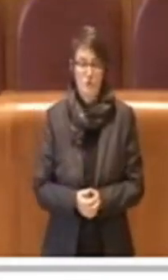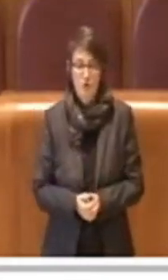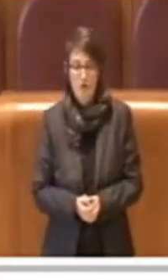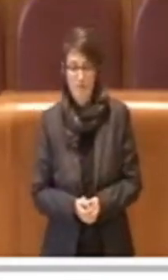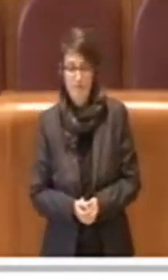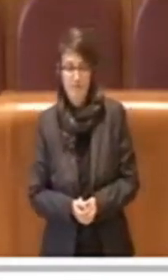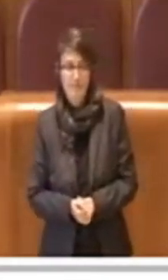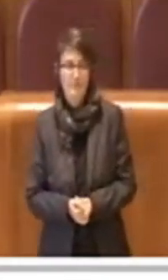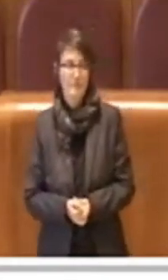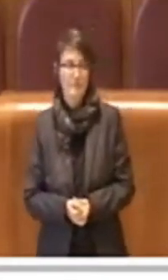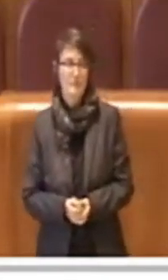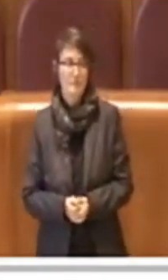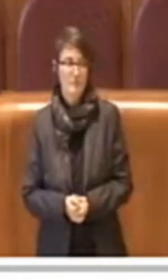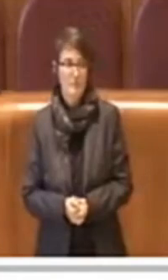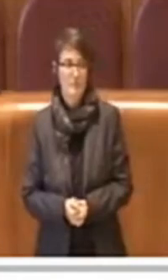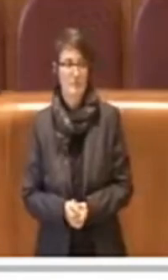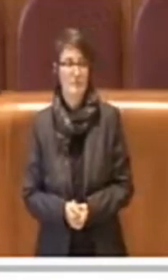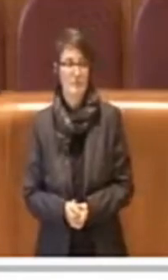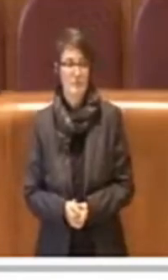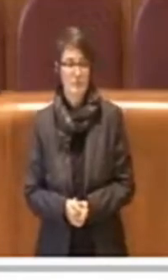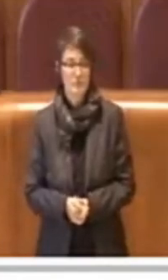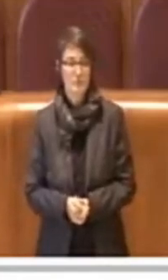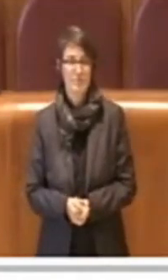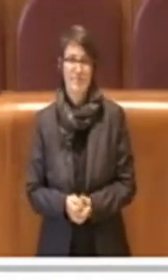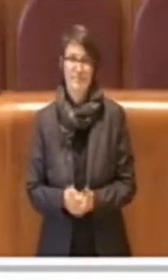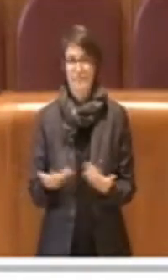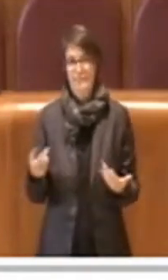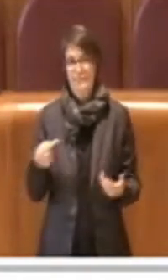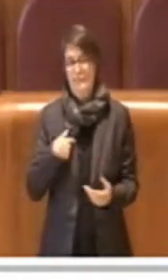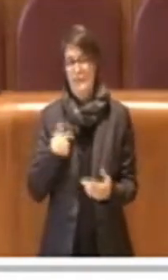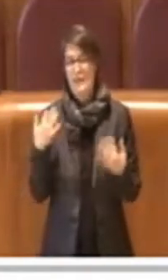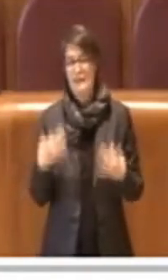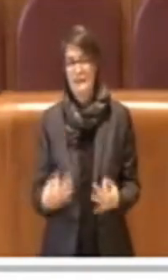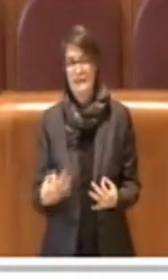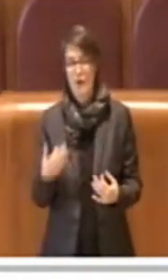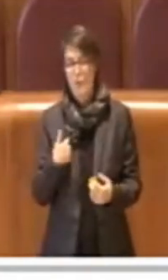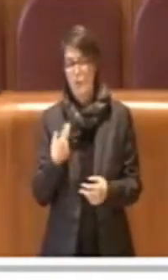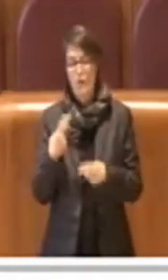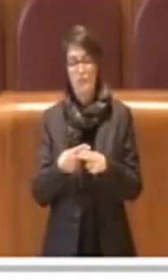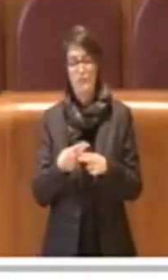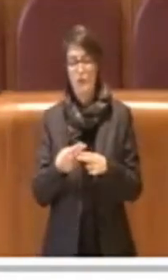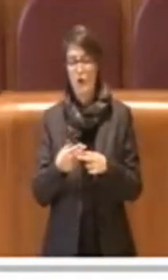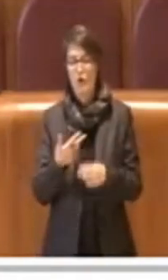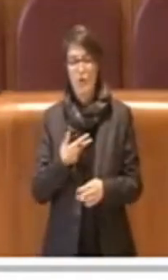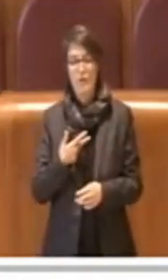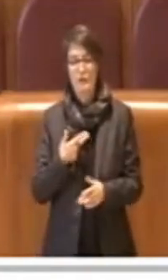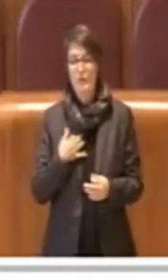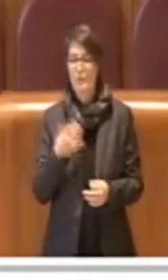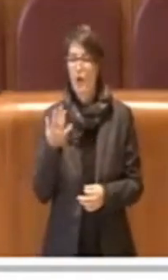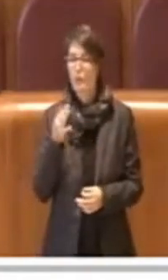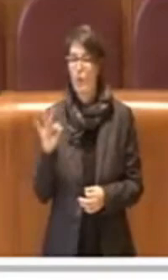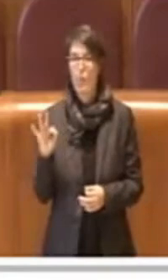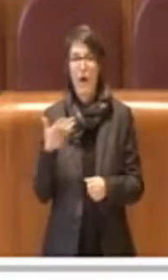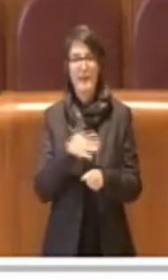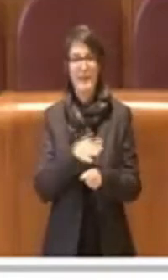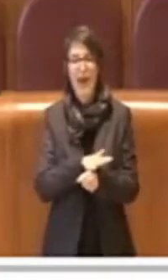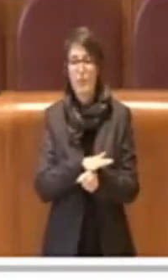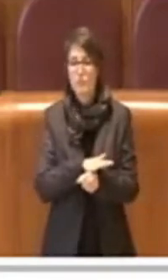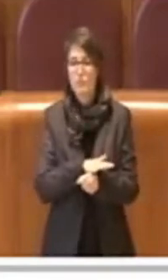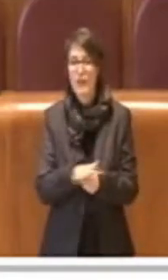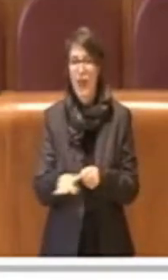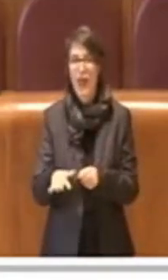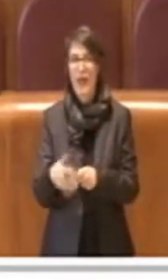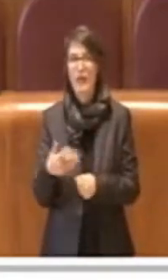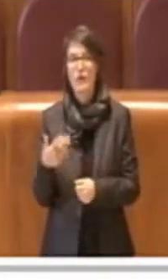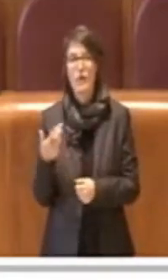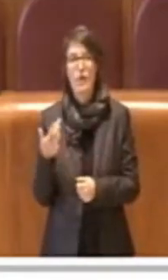Perciò io credo e sono sicuro che Roma possa e abbia tutte le qualità per diventare il faro, come ho